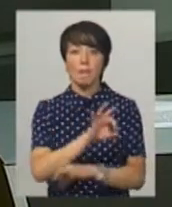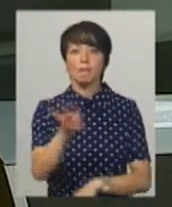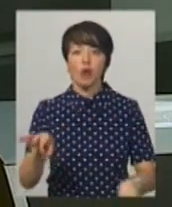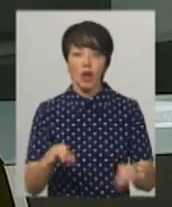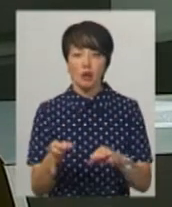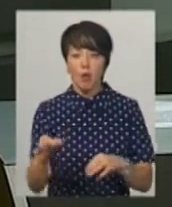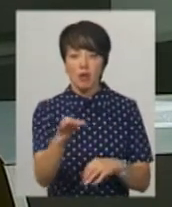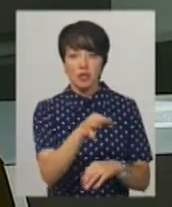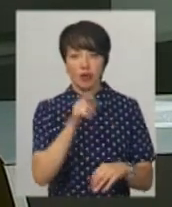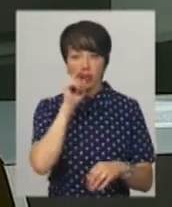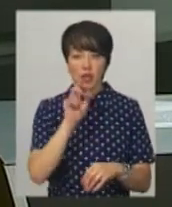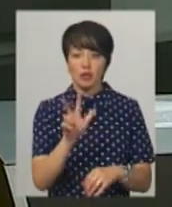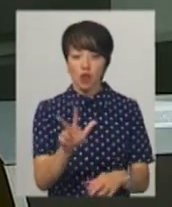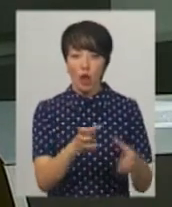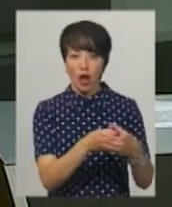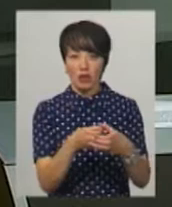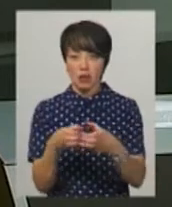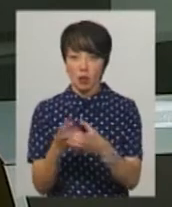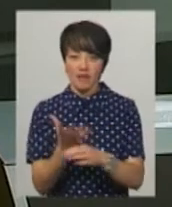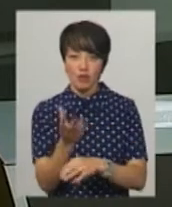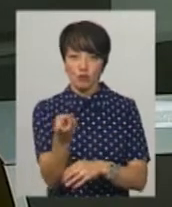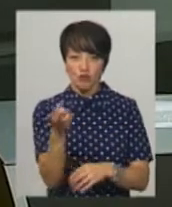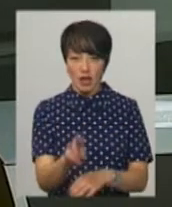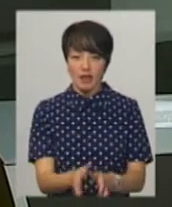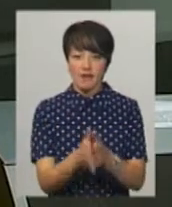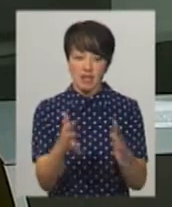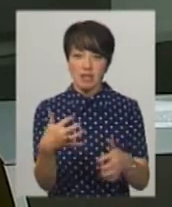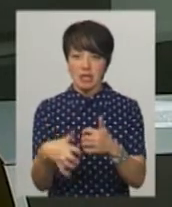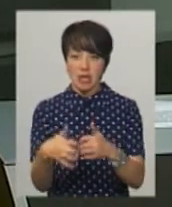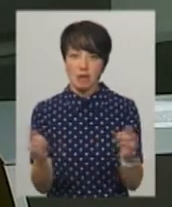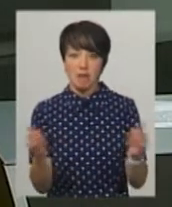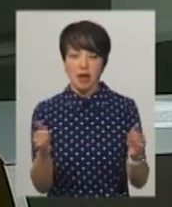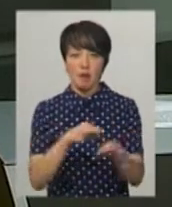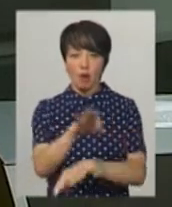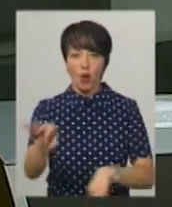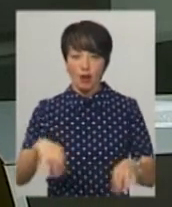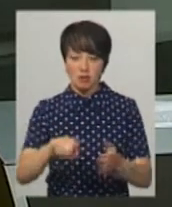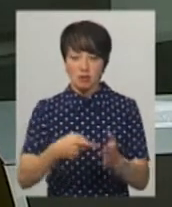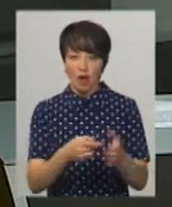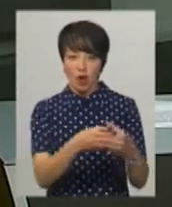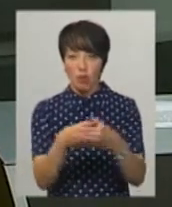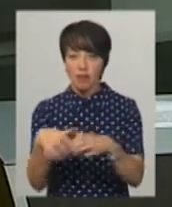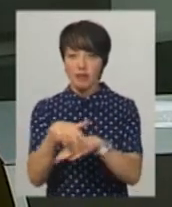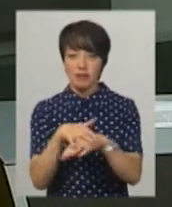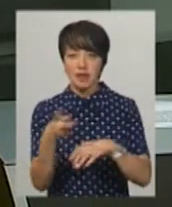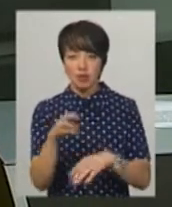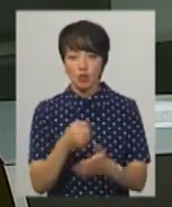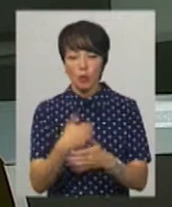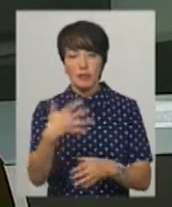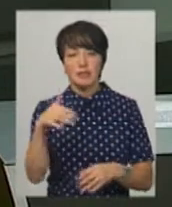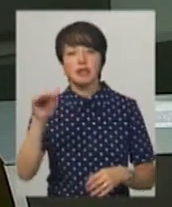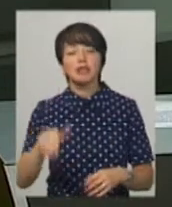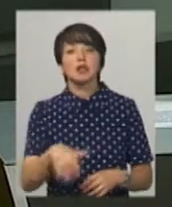з областей України у трьох категоріях фінансування. Великі, середні та малі проекти в містах та громадах з населенням до 50